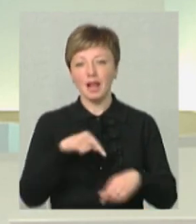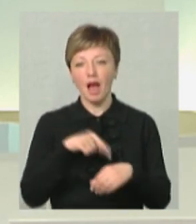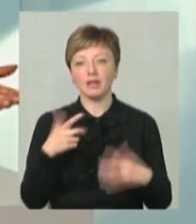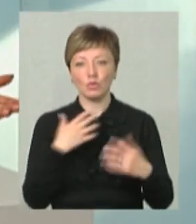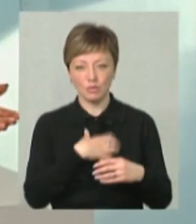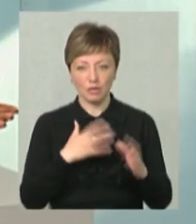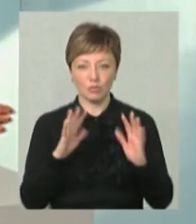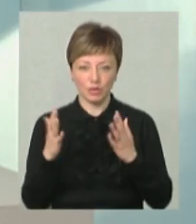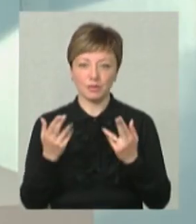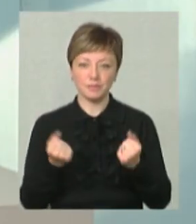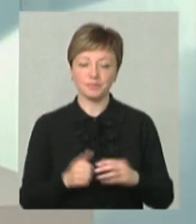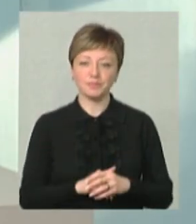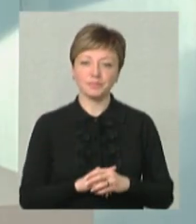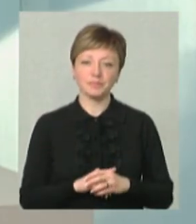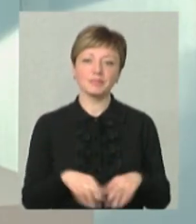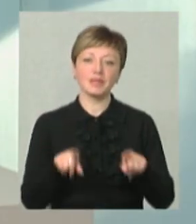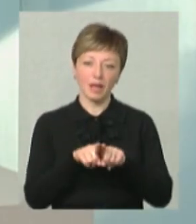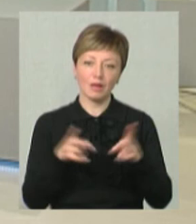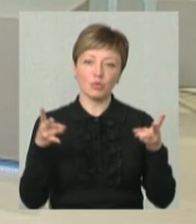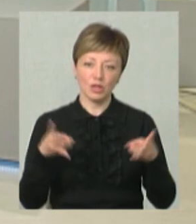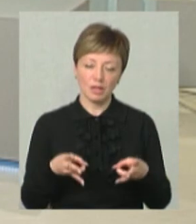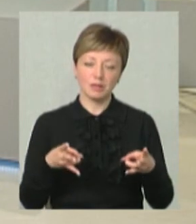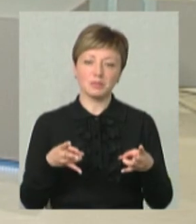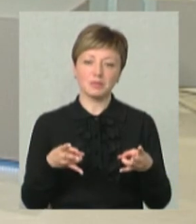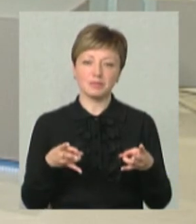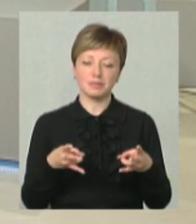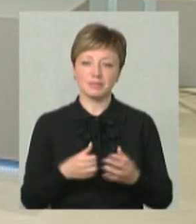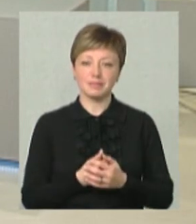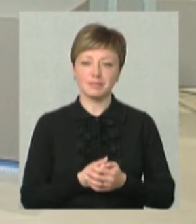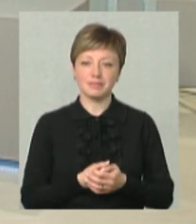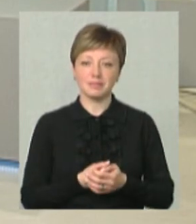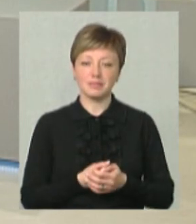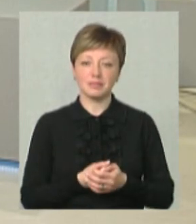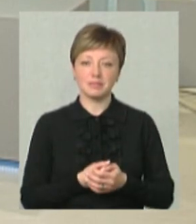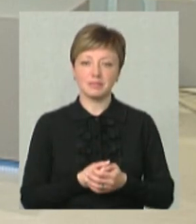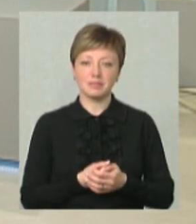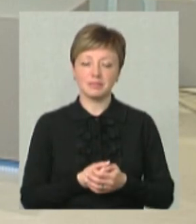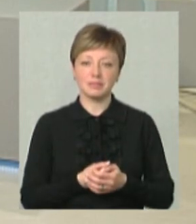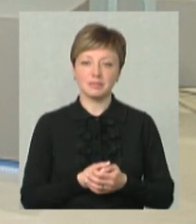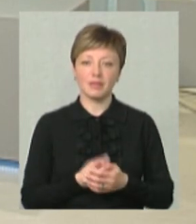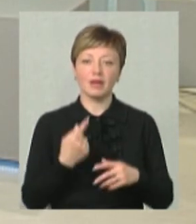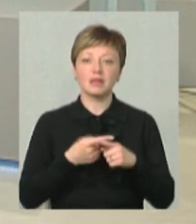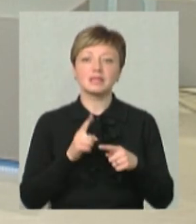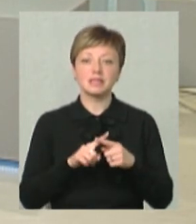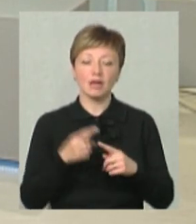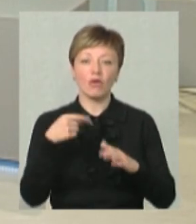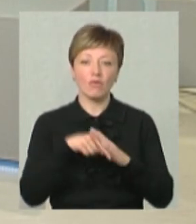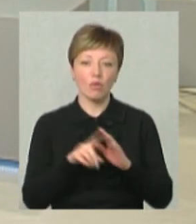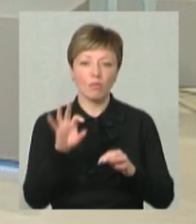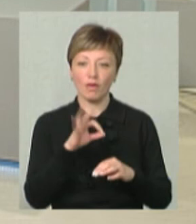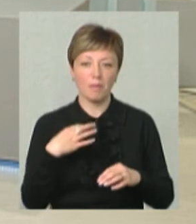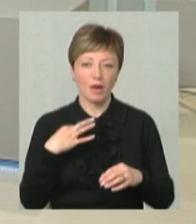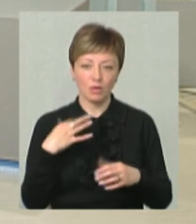актуальну логію. Так. Ну, і таки потрібні в кінці кінцю, тому що… Це говорить про